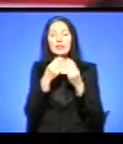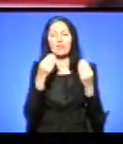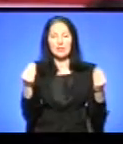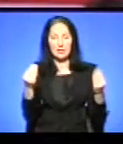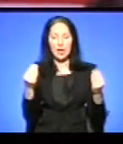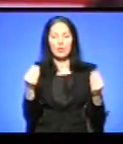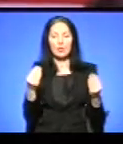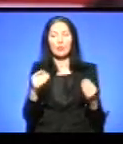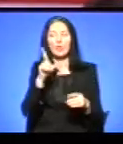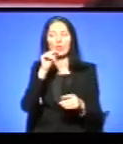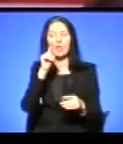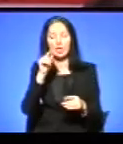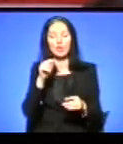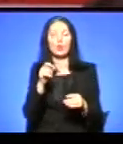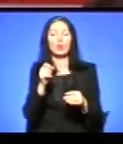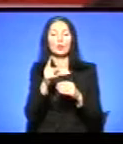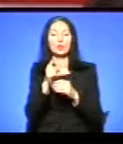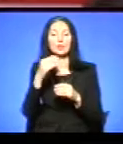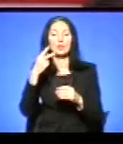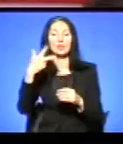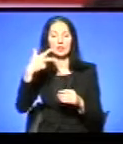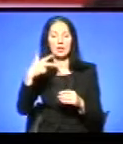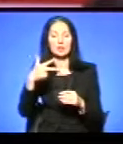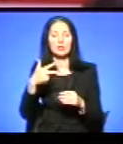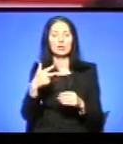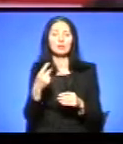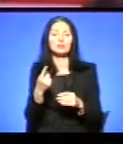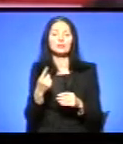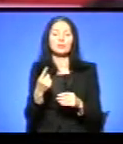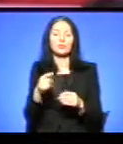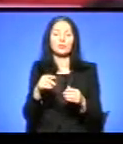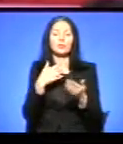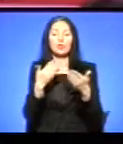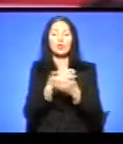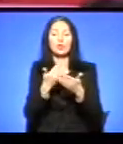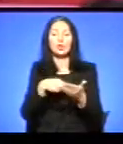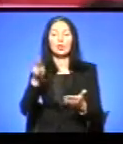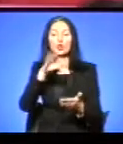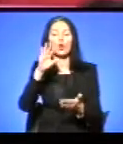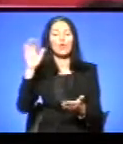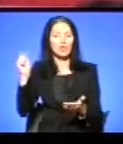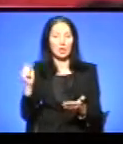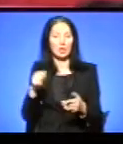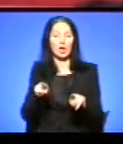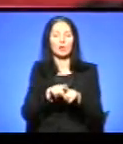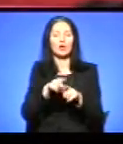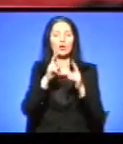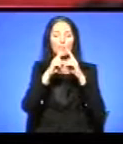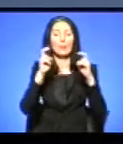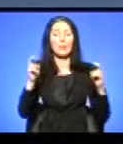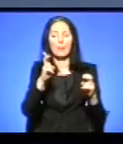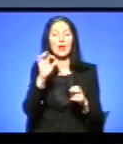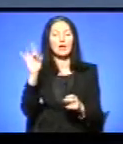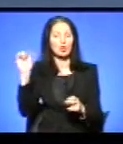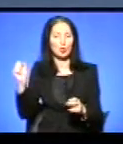понеділок 11.30 в кінопалаці Довженка. Першокласники Масово-Дружбу у вівторок в Березолі. Марта Журоваль, Андрій Бодок – Новини.